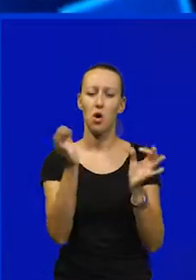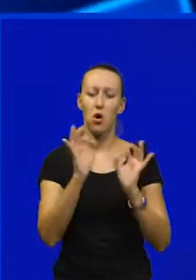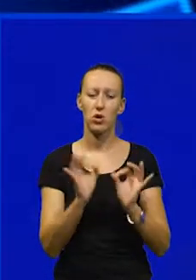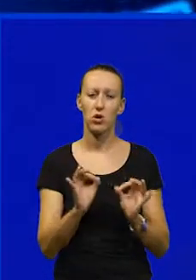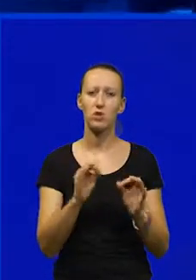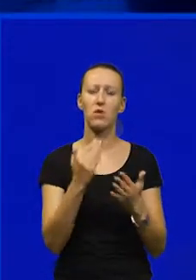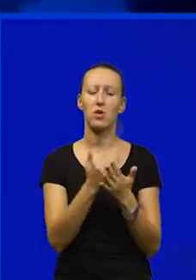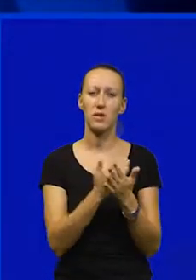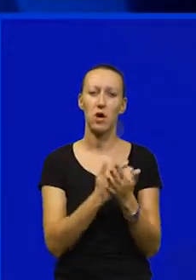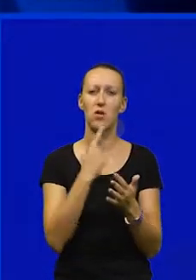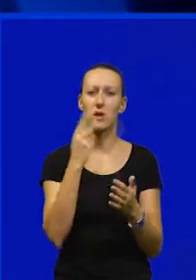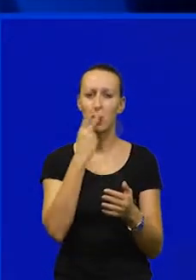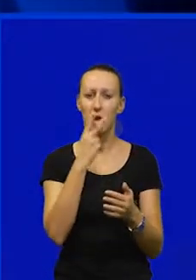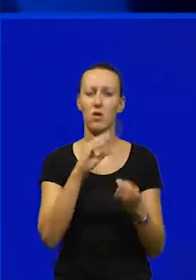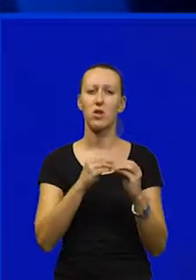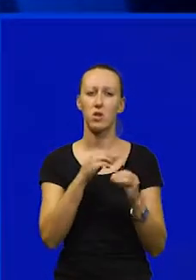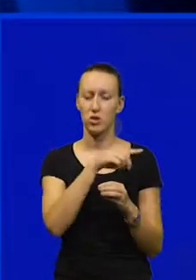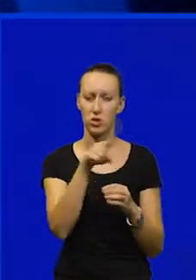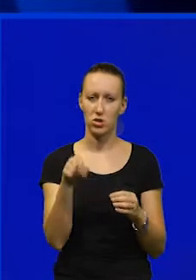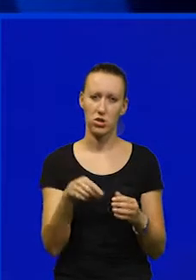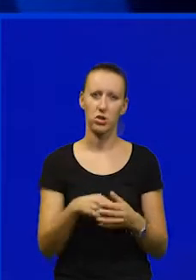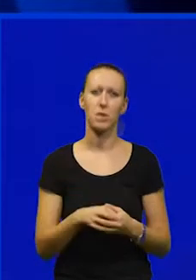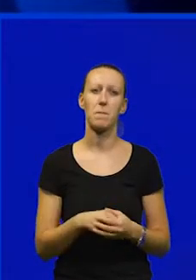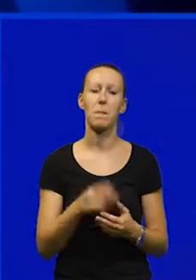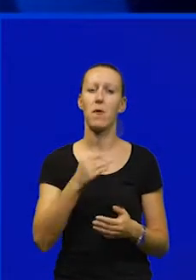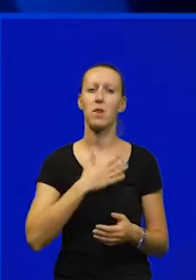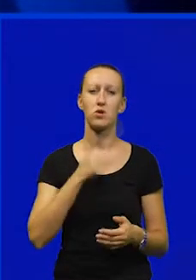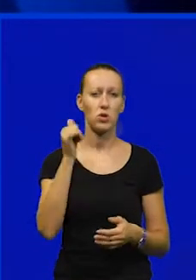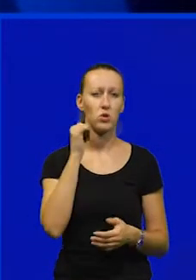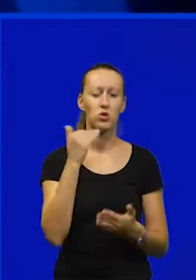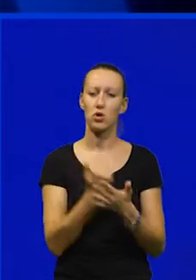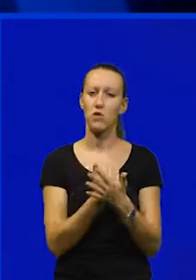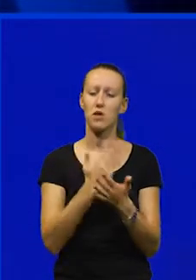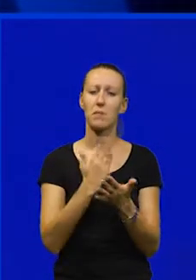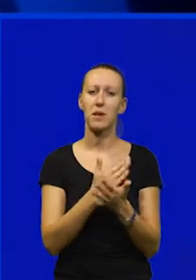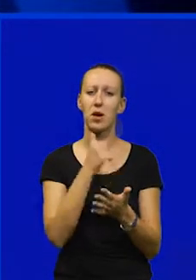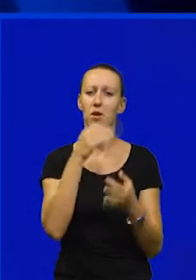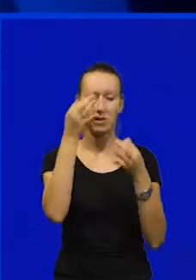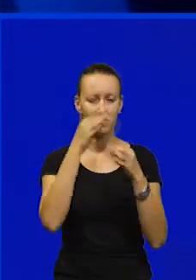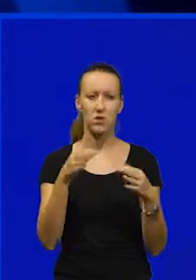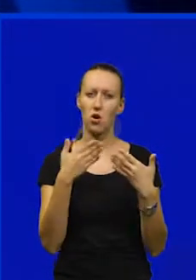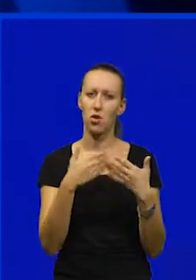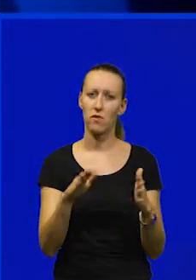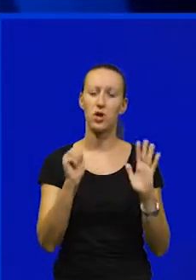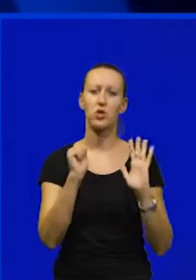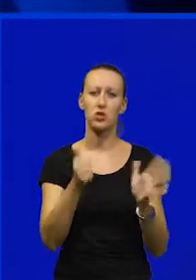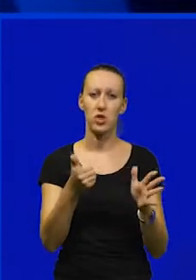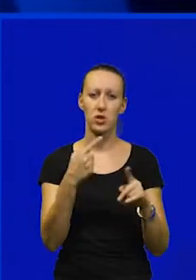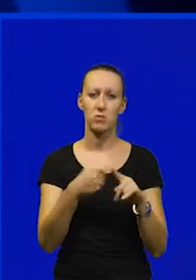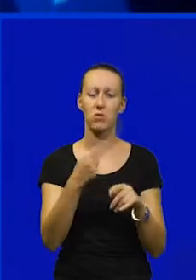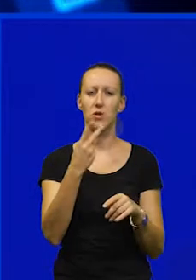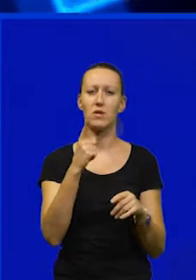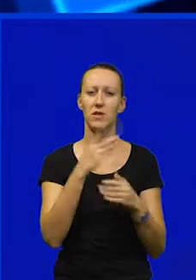zakonito i naravno na tržišnim načelima od naših jučerašnjih priloga bilo je i svečeno otvorenje šestog izdanja